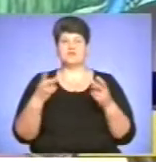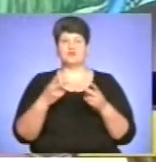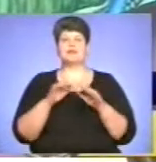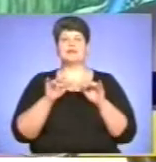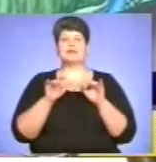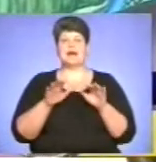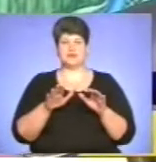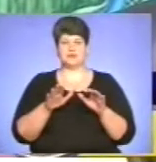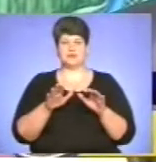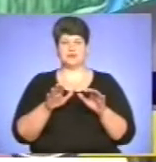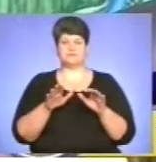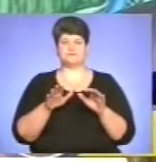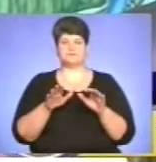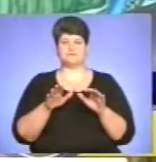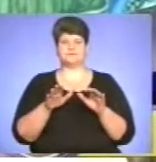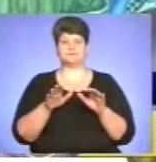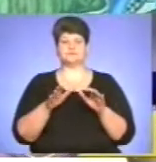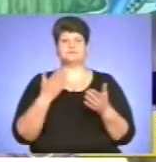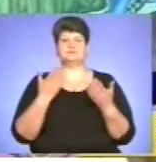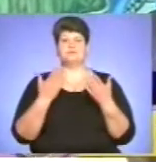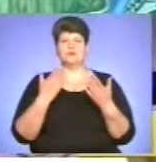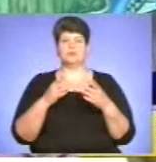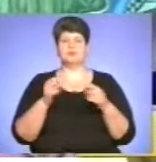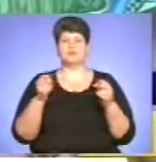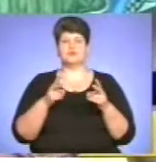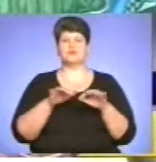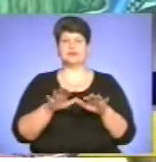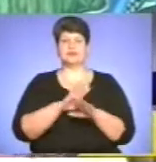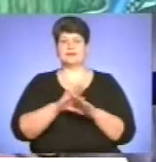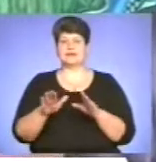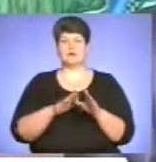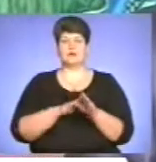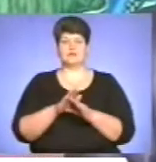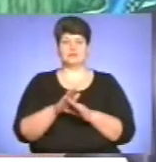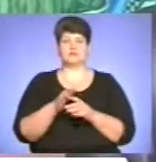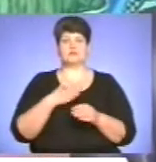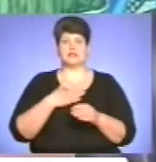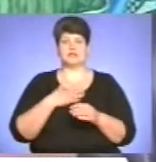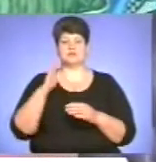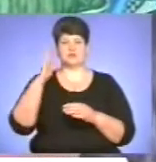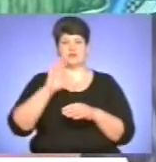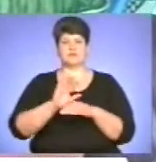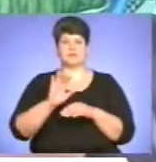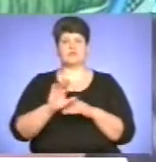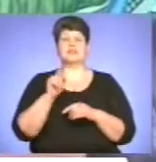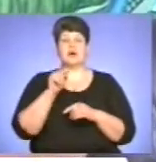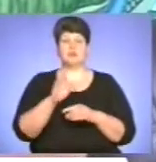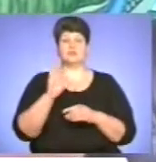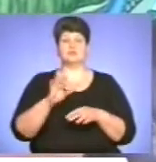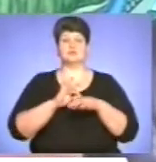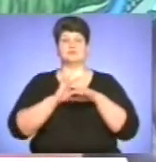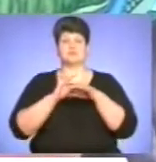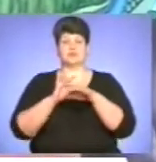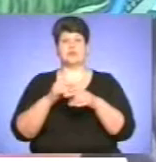здійснювали майбутні наші випускники, вона буде супроводжуватися